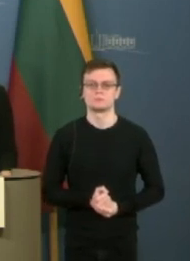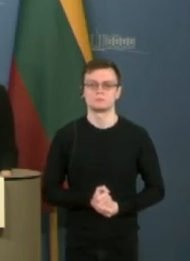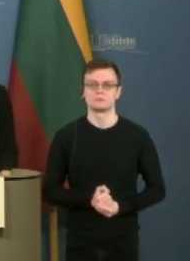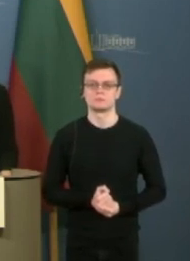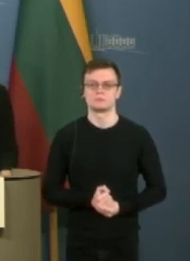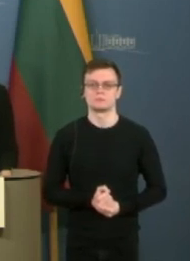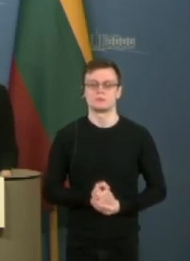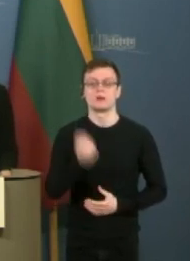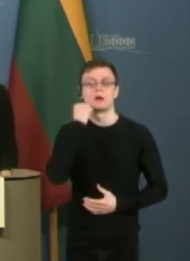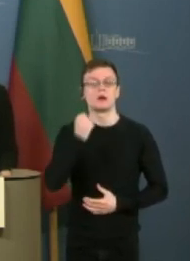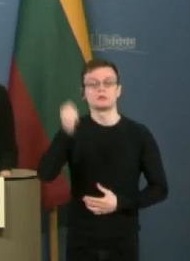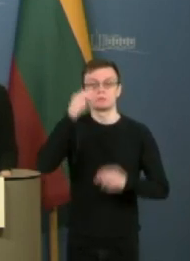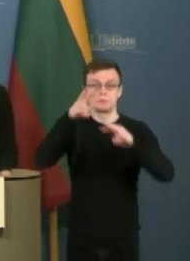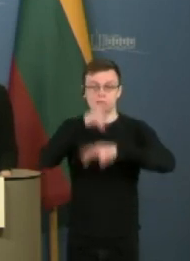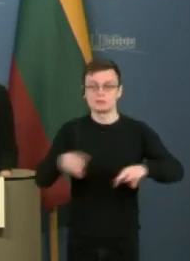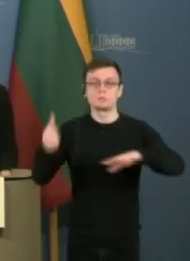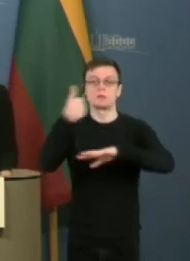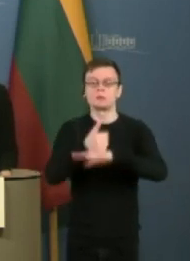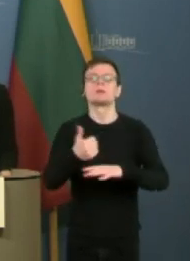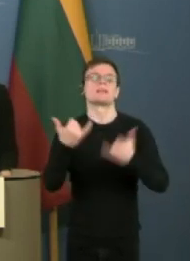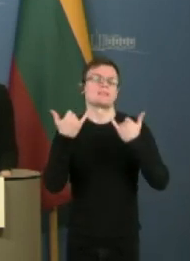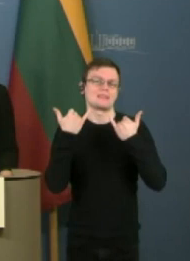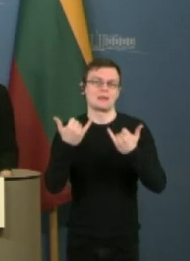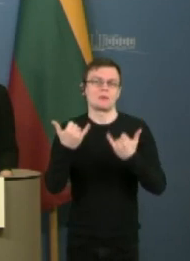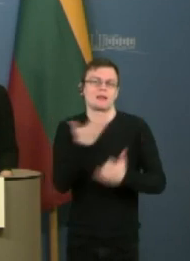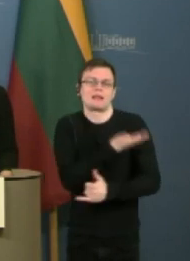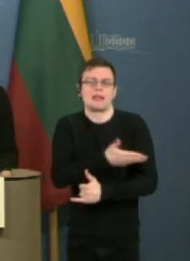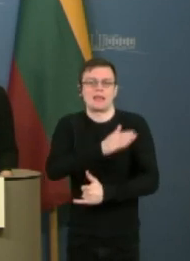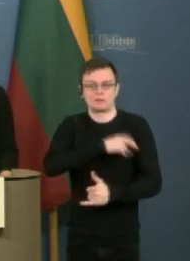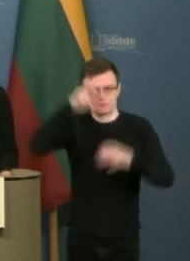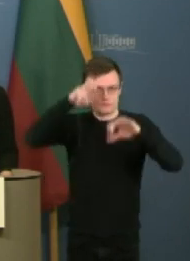Dėkui, premjeriai, priečiu pasisakyti Lenkijos vyriausybės vadovą.